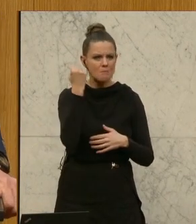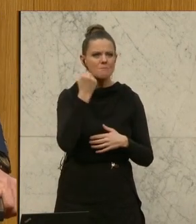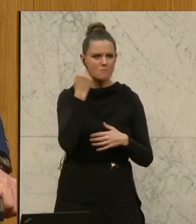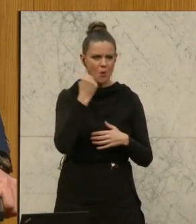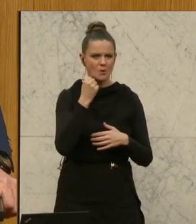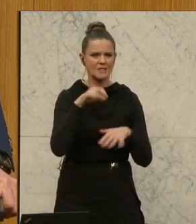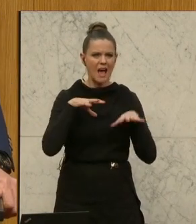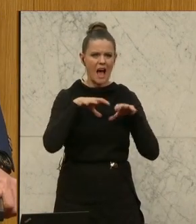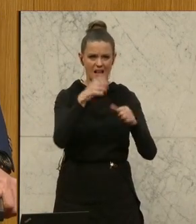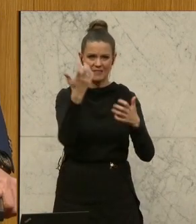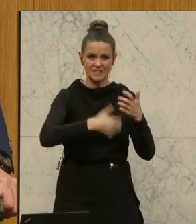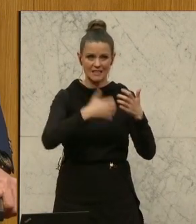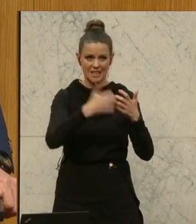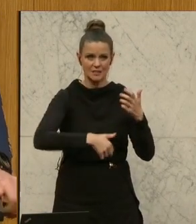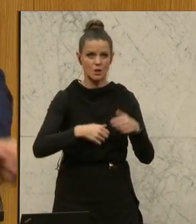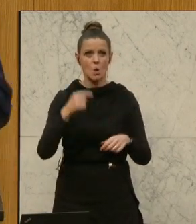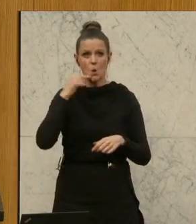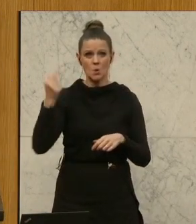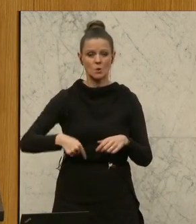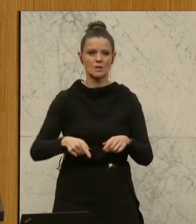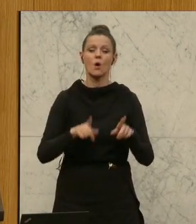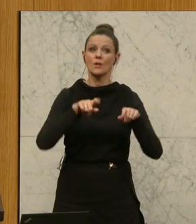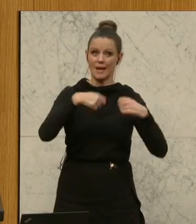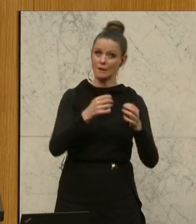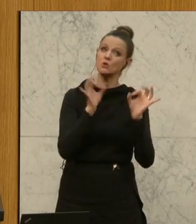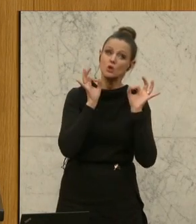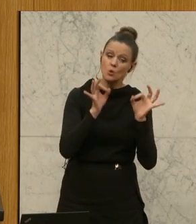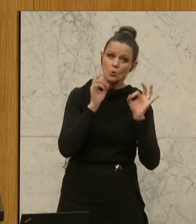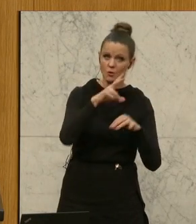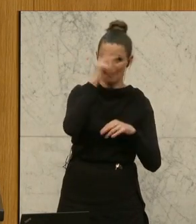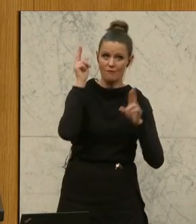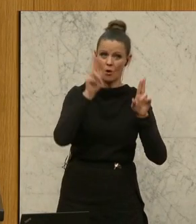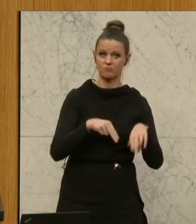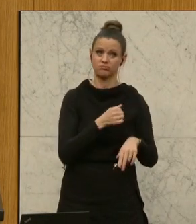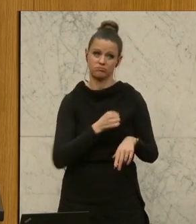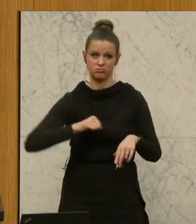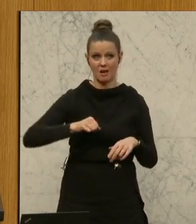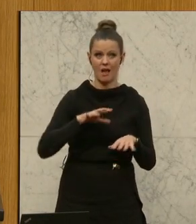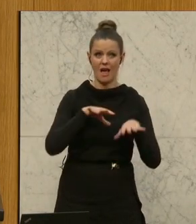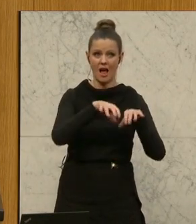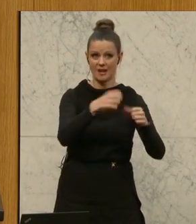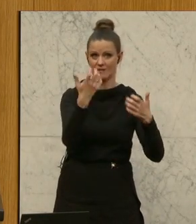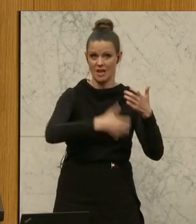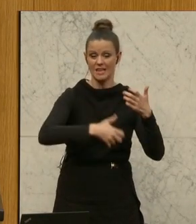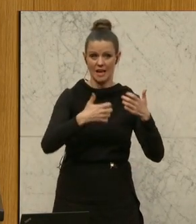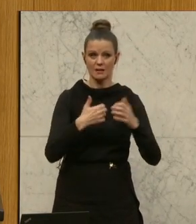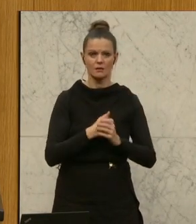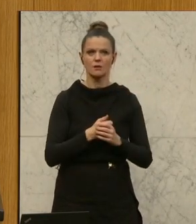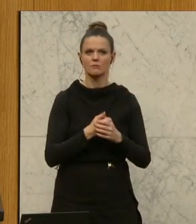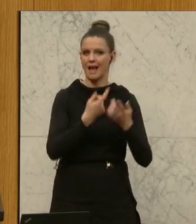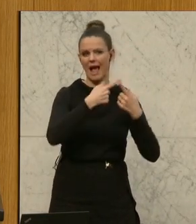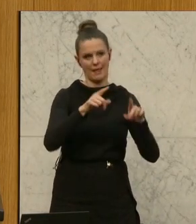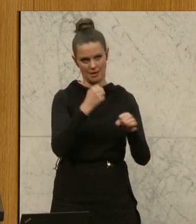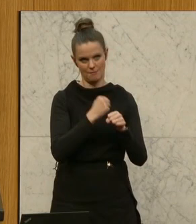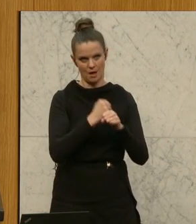Angriffskriege, das sind die, die die Russen führen. Und dann gibt es die guten völkerrechtswidrigen Angriffskriege, das sind die, die die anderen führen.